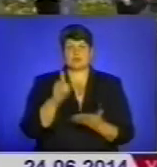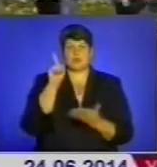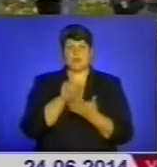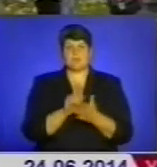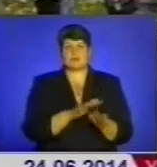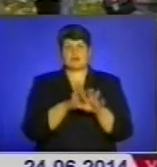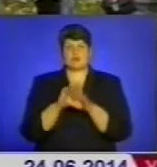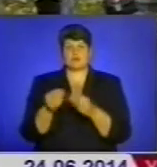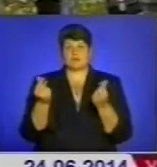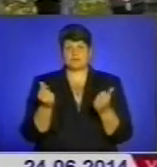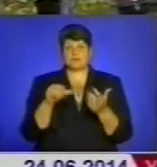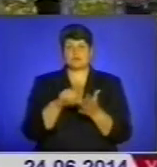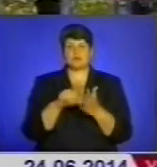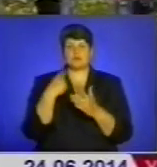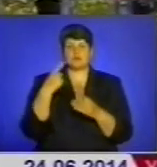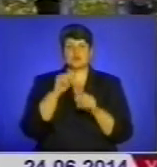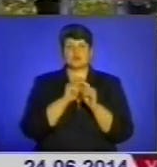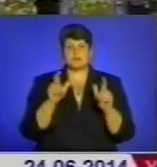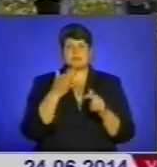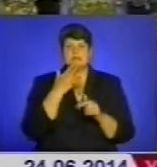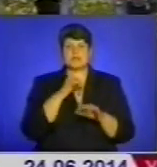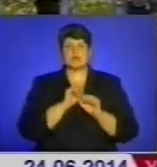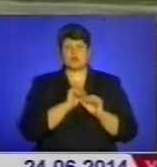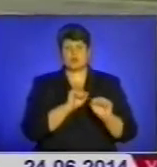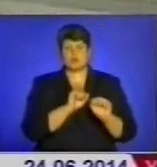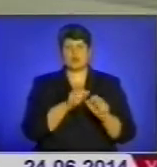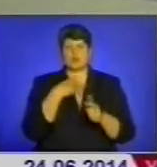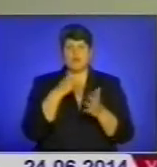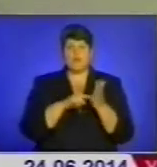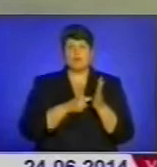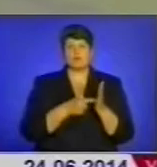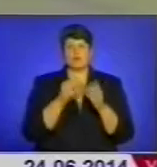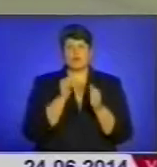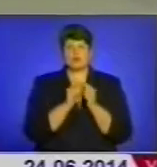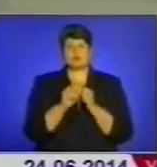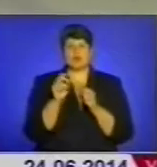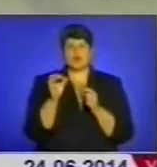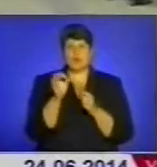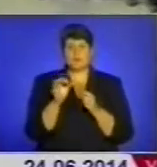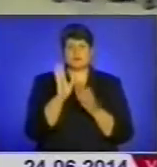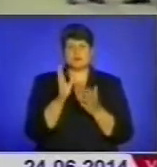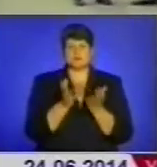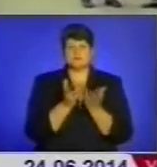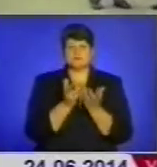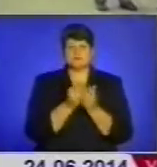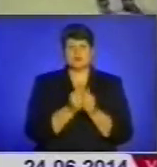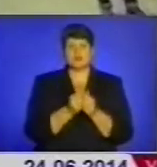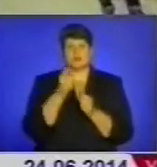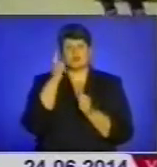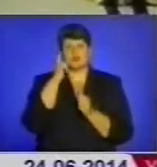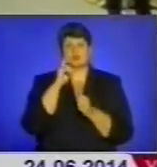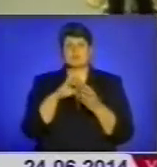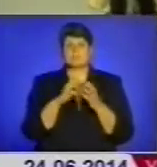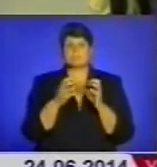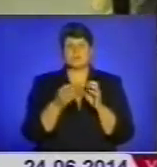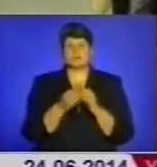кошти. Представники обласного штабу Національної оборони наголошують, що кожна копійка у них буде на обліку. І сподіваються, що таких проблем,